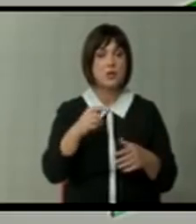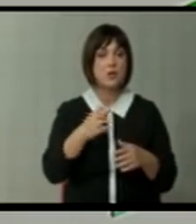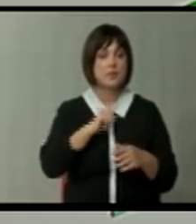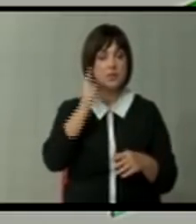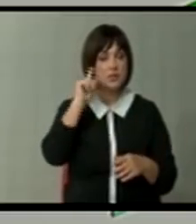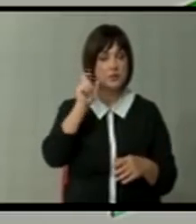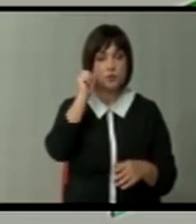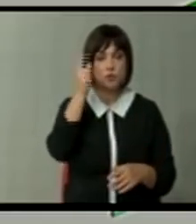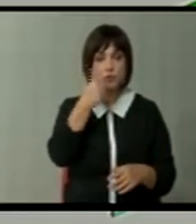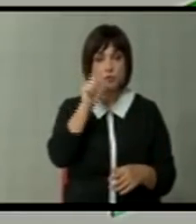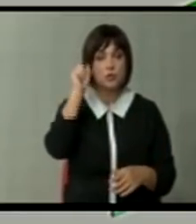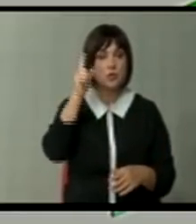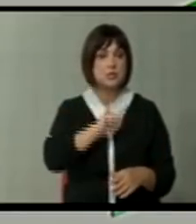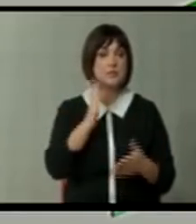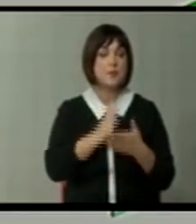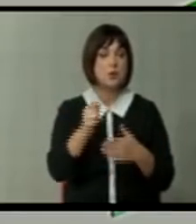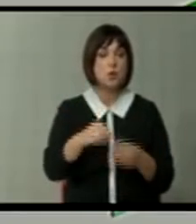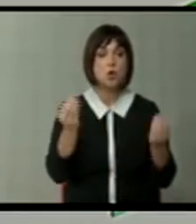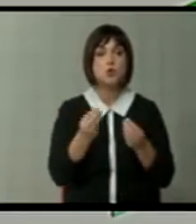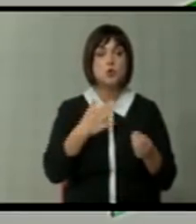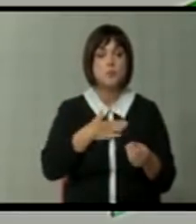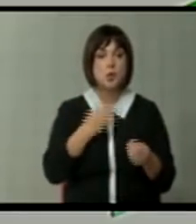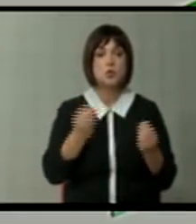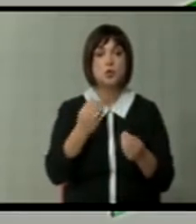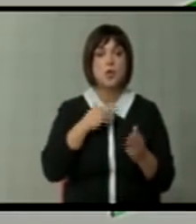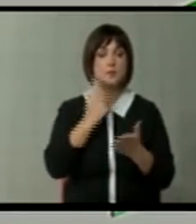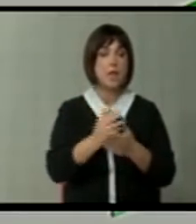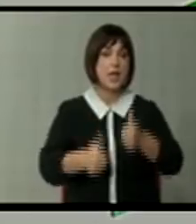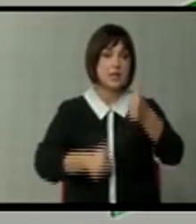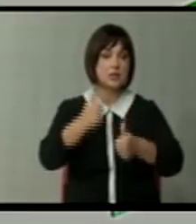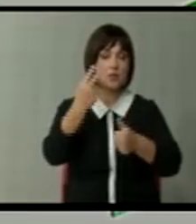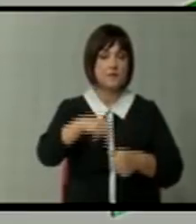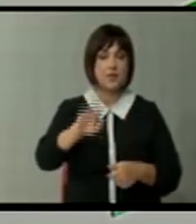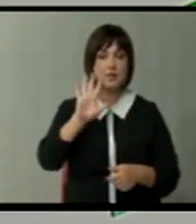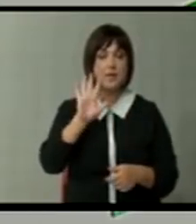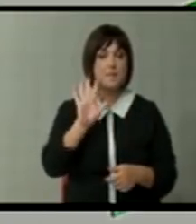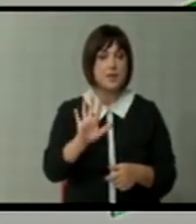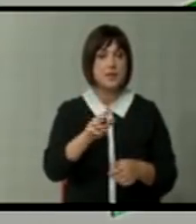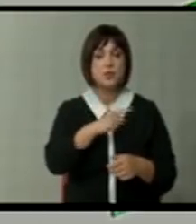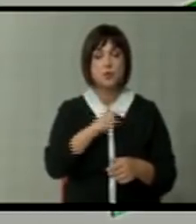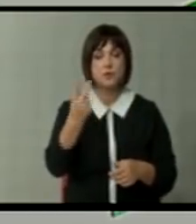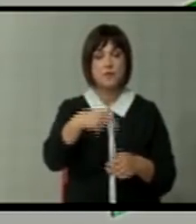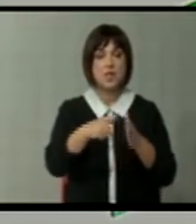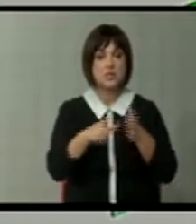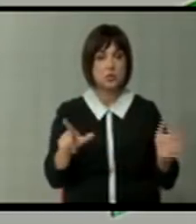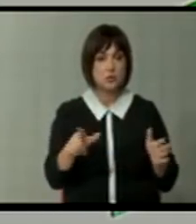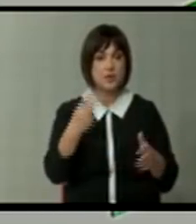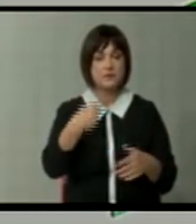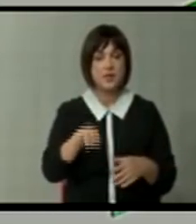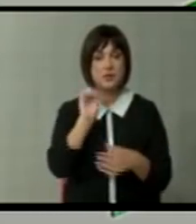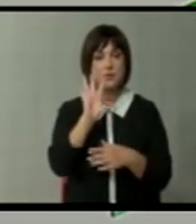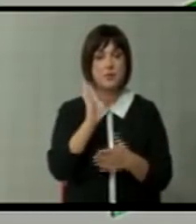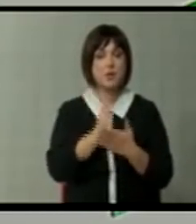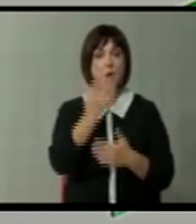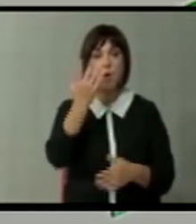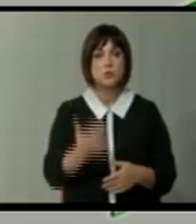знаеме што се случувало, не сме биле овде, зашто сме имале, зашто сме кандидати од 2005-а до 2017 година, и зашто во 2015-а